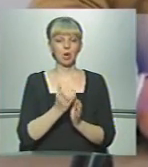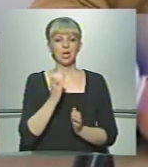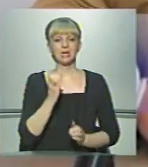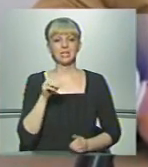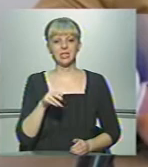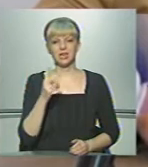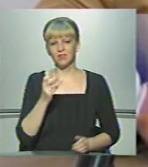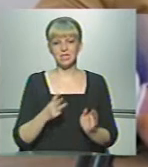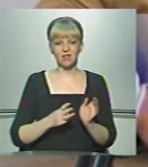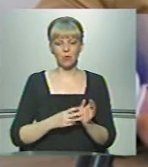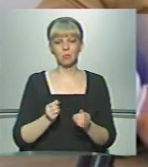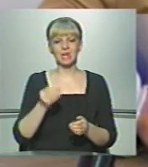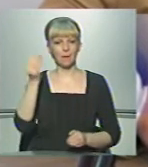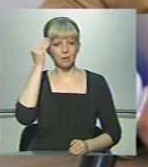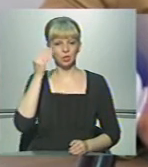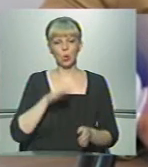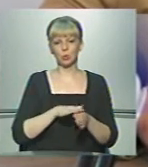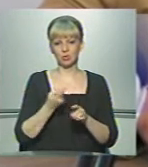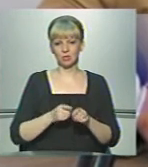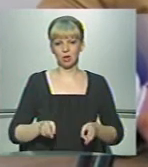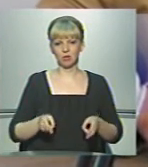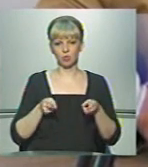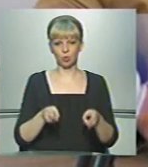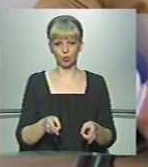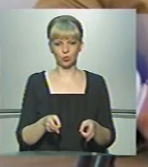208 за підозрою у скоєнні даного злочину.